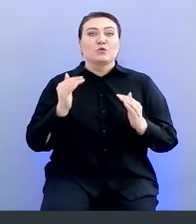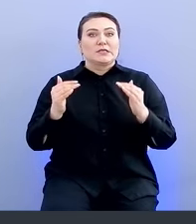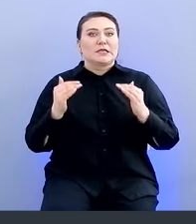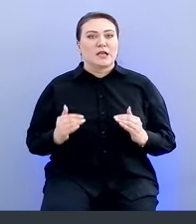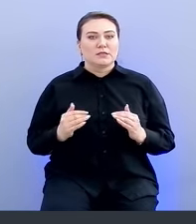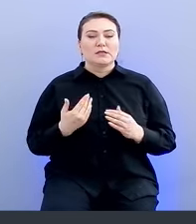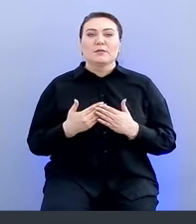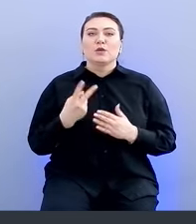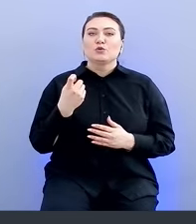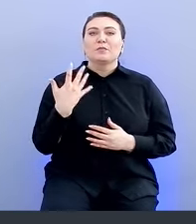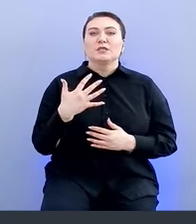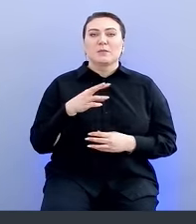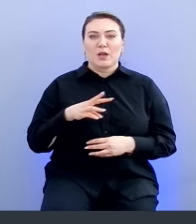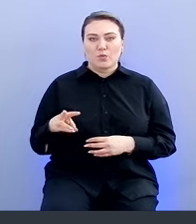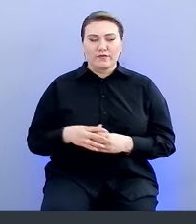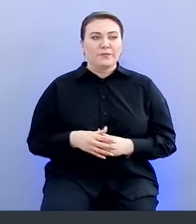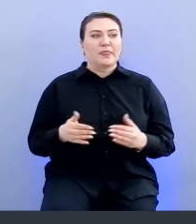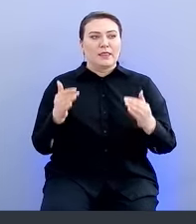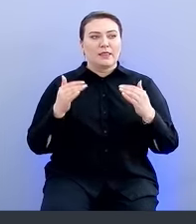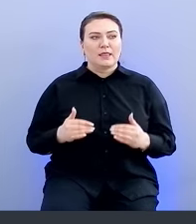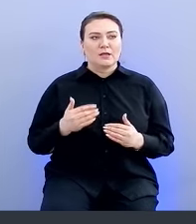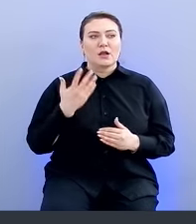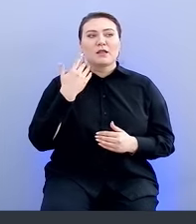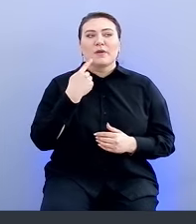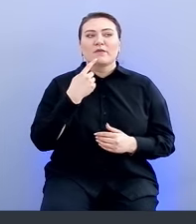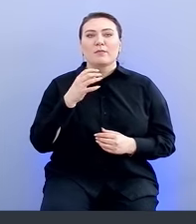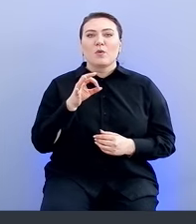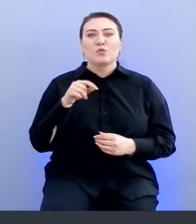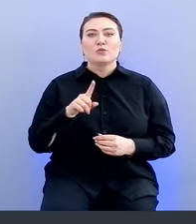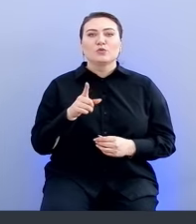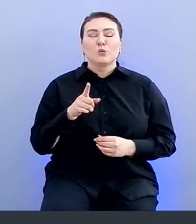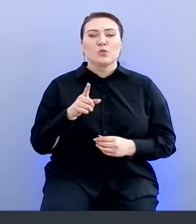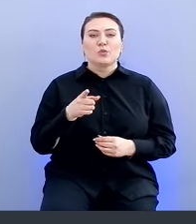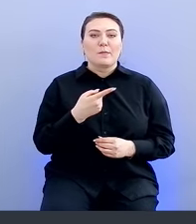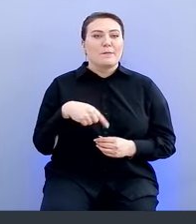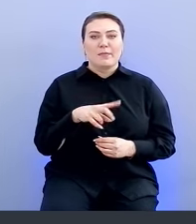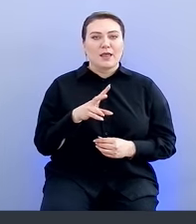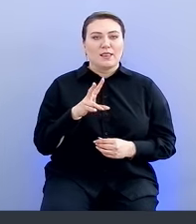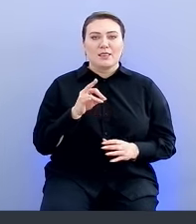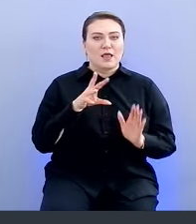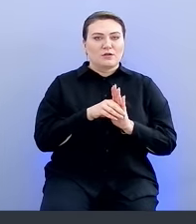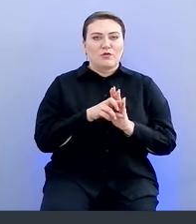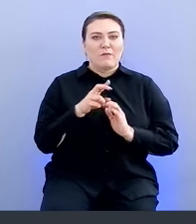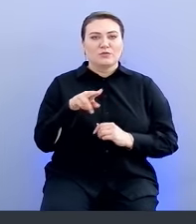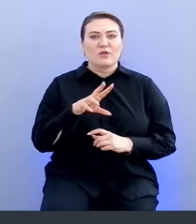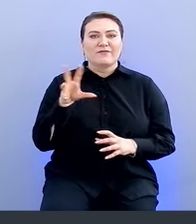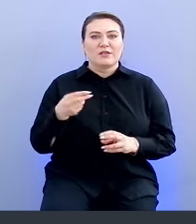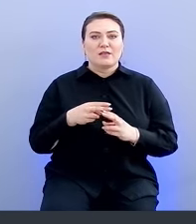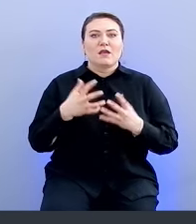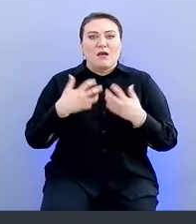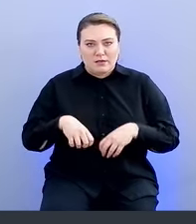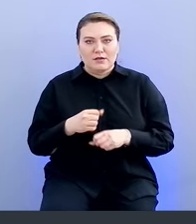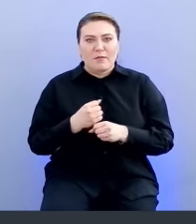миллионов. Дальше, когда мы говорим о том, что мы не заносим в базу данных все эти срабатывания,